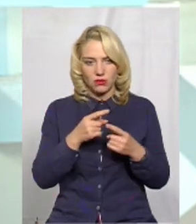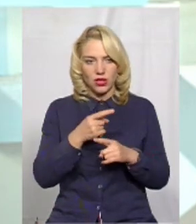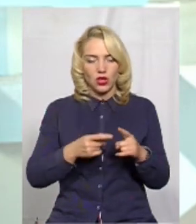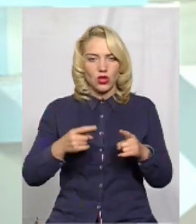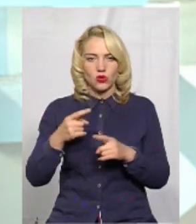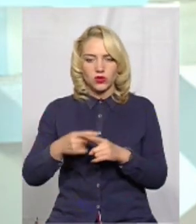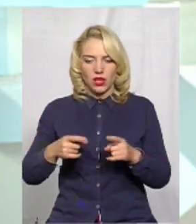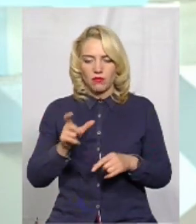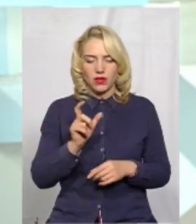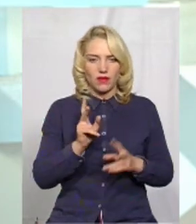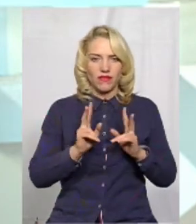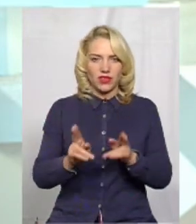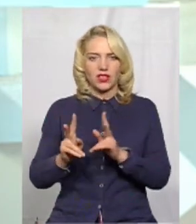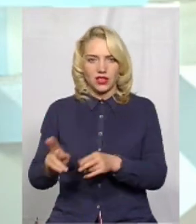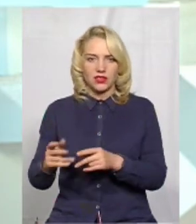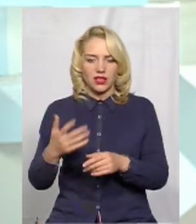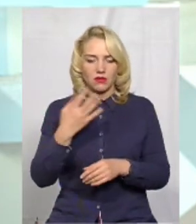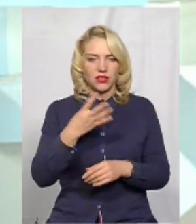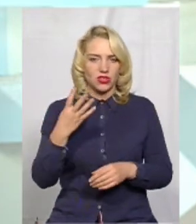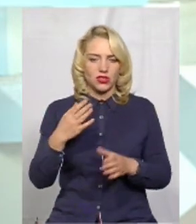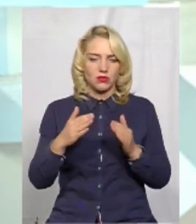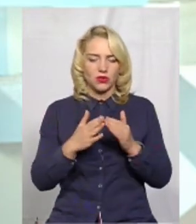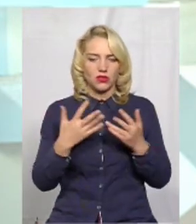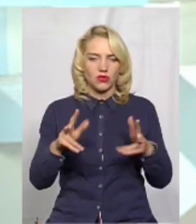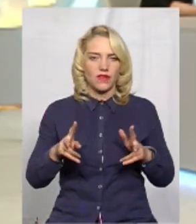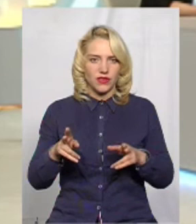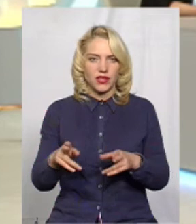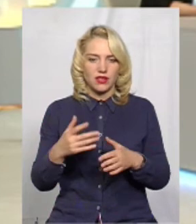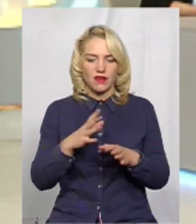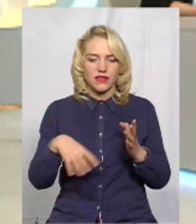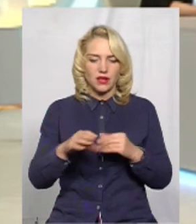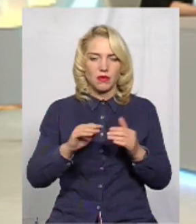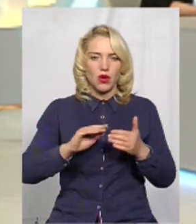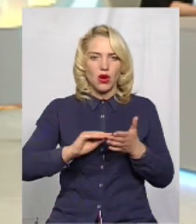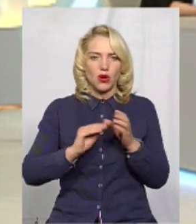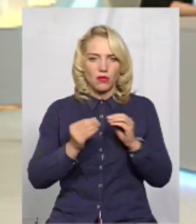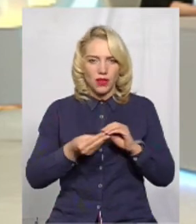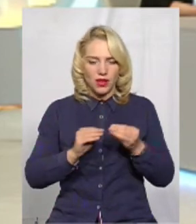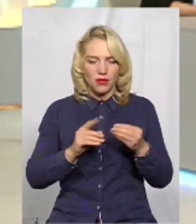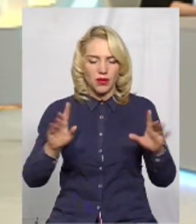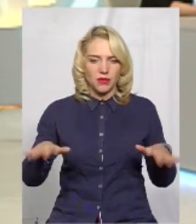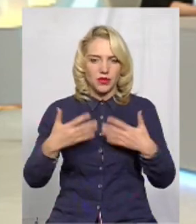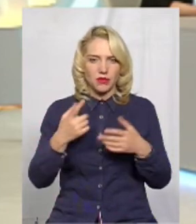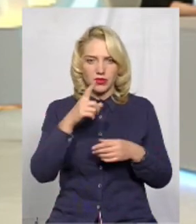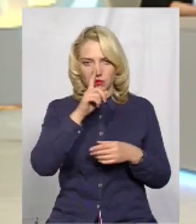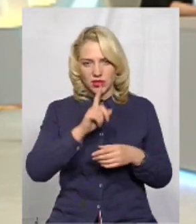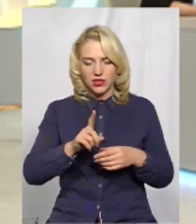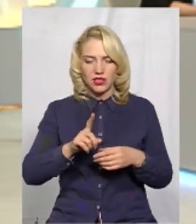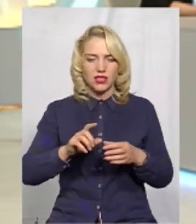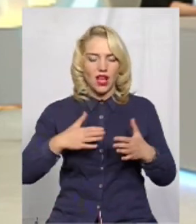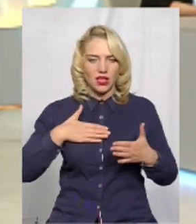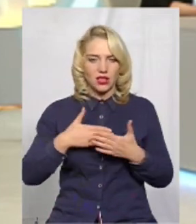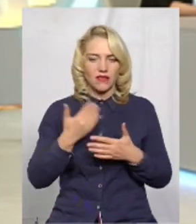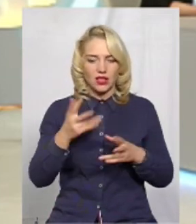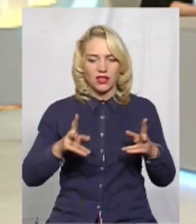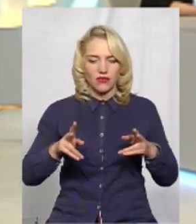відрізані. 58 будинків відрізано, ця проблема вже піднімається десь близько місяця досить активно, а їх